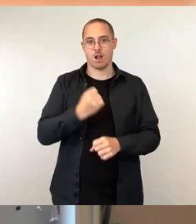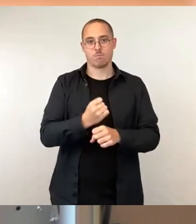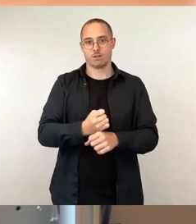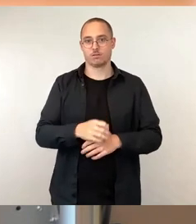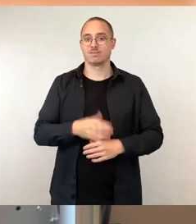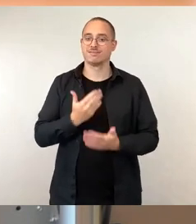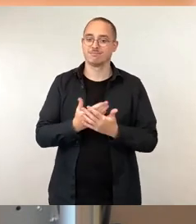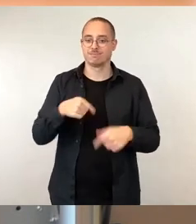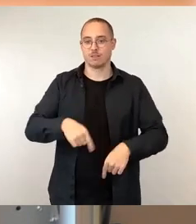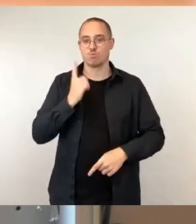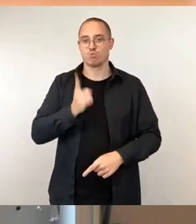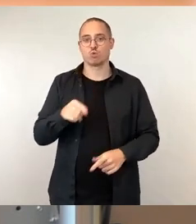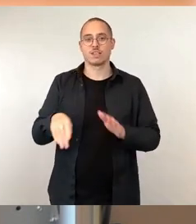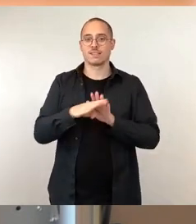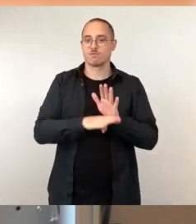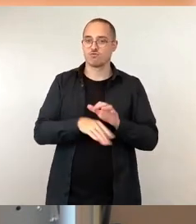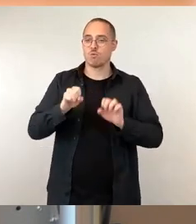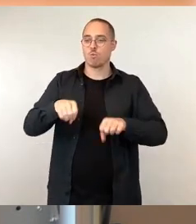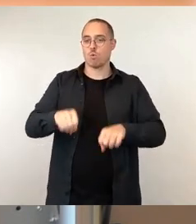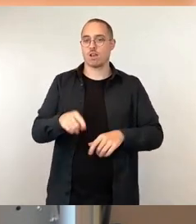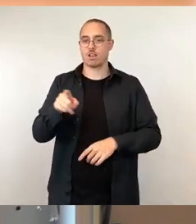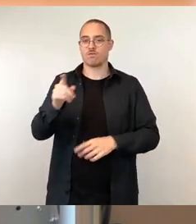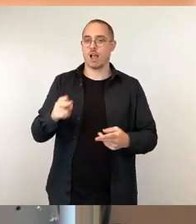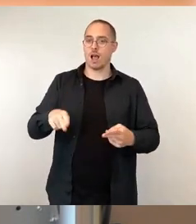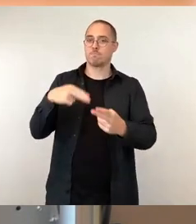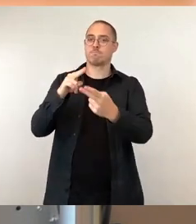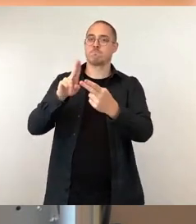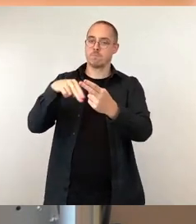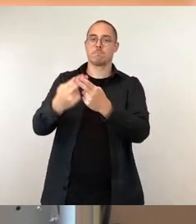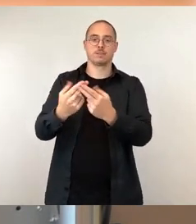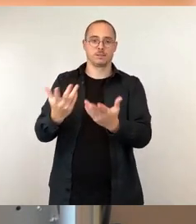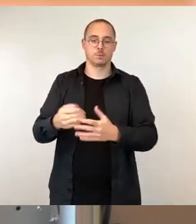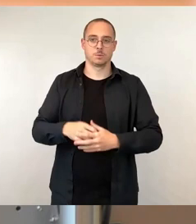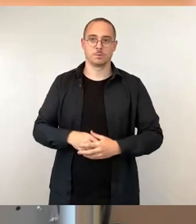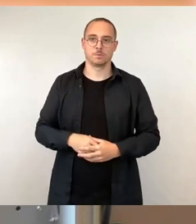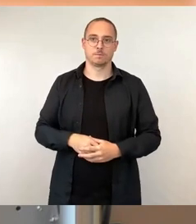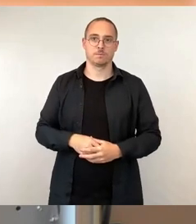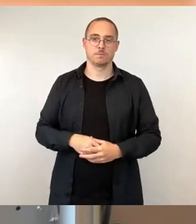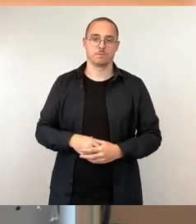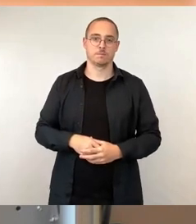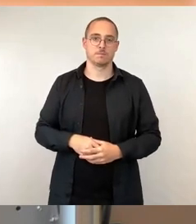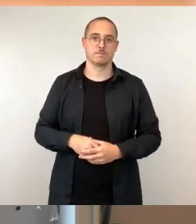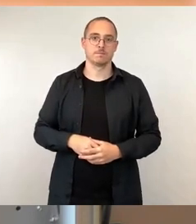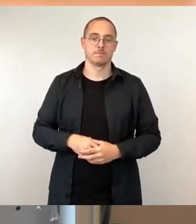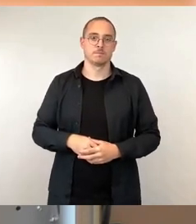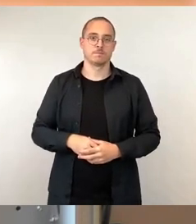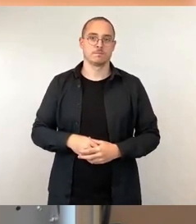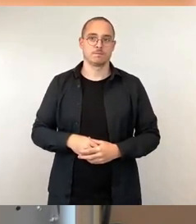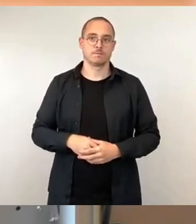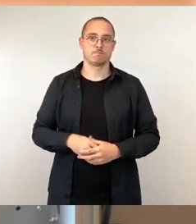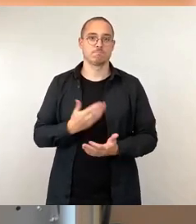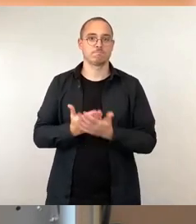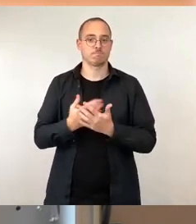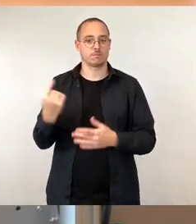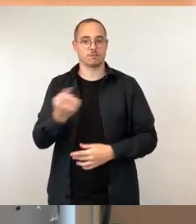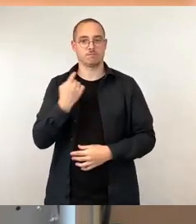Asylbewerberleistungsgesetzes in Dresden anzuwenden. Und bei dieser Fragestellung entscheiden wir in Dresden selber, da